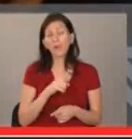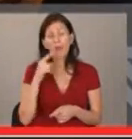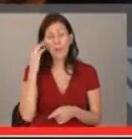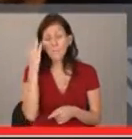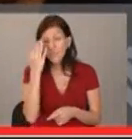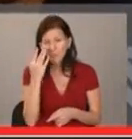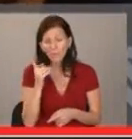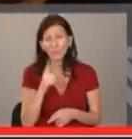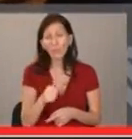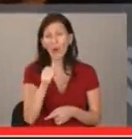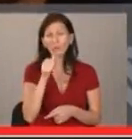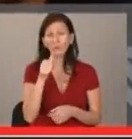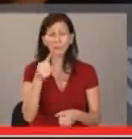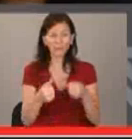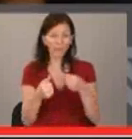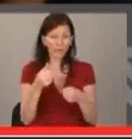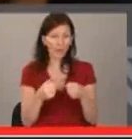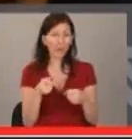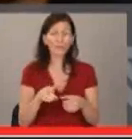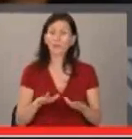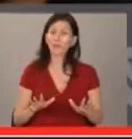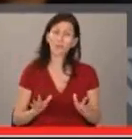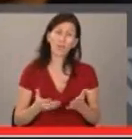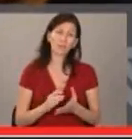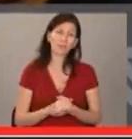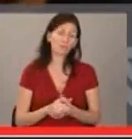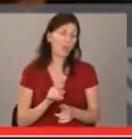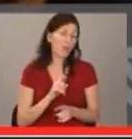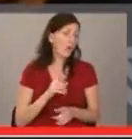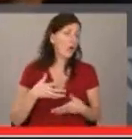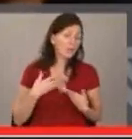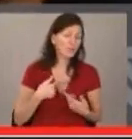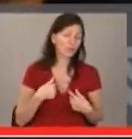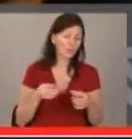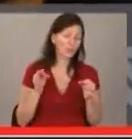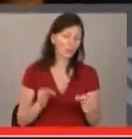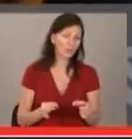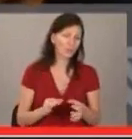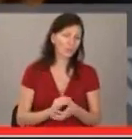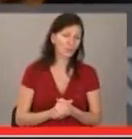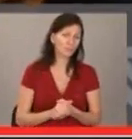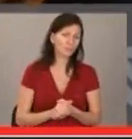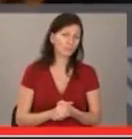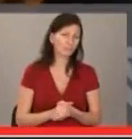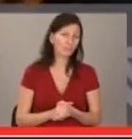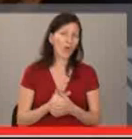Той едва ли е предполагал, че когато се качи пиям в колата, това ще се случи. Никога е искал, със сигурност.